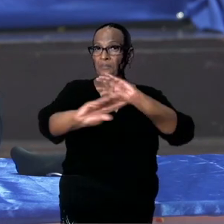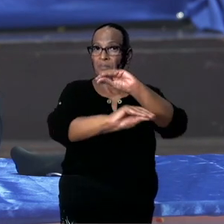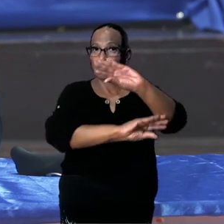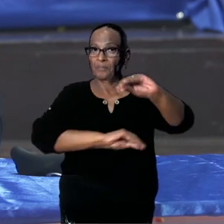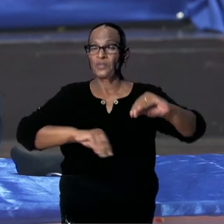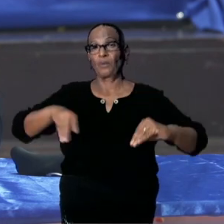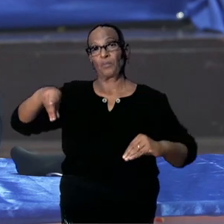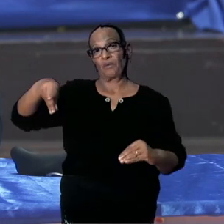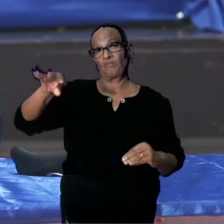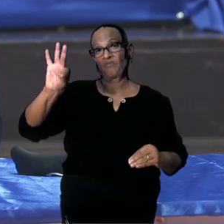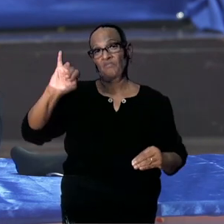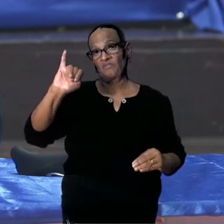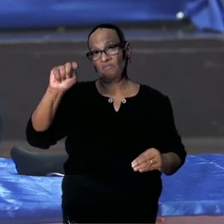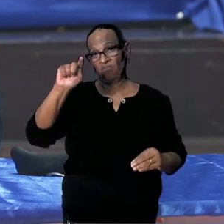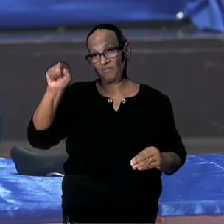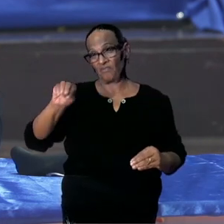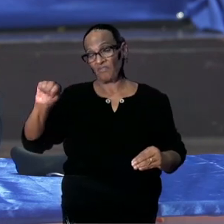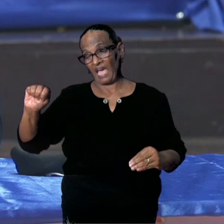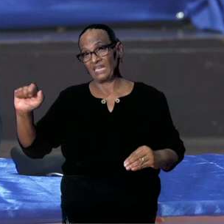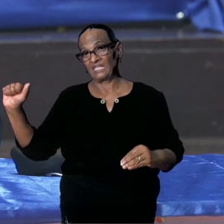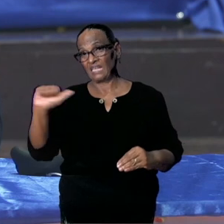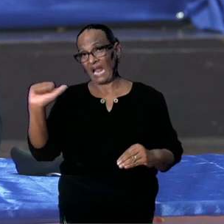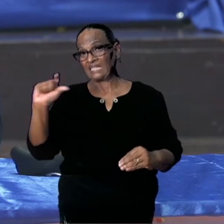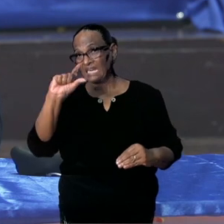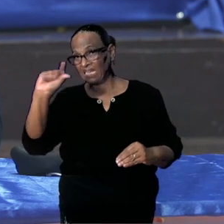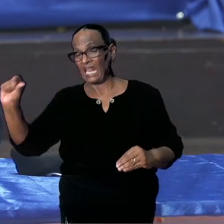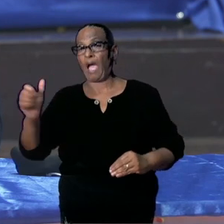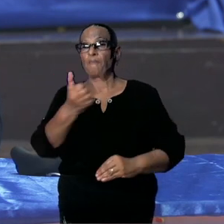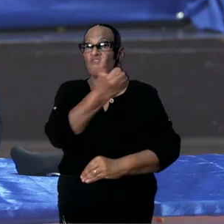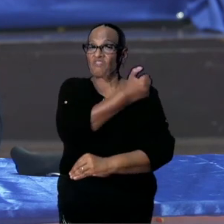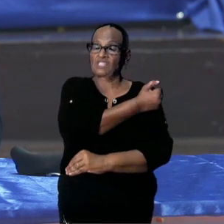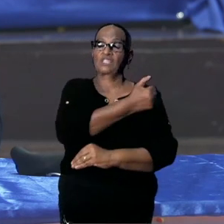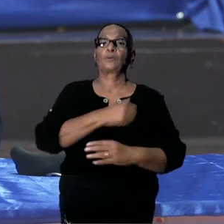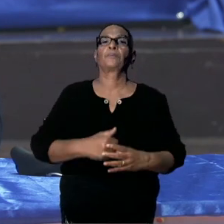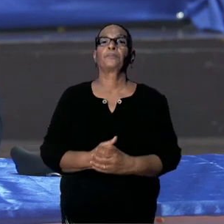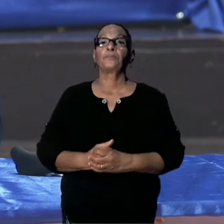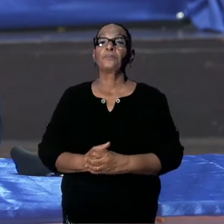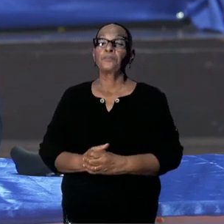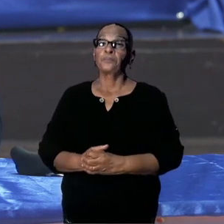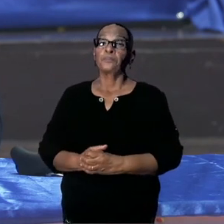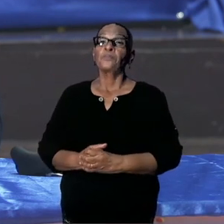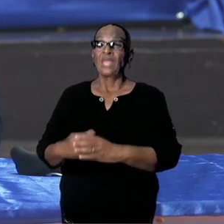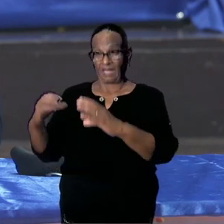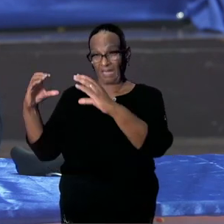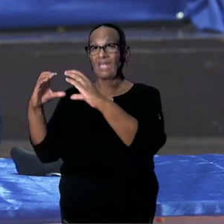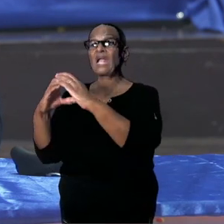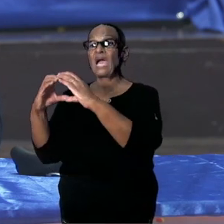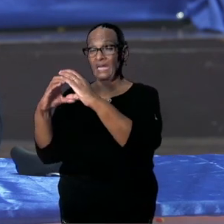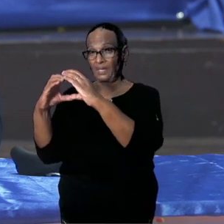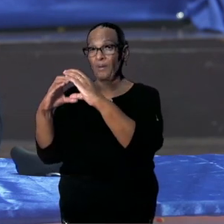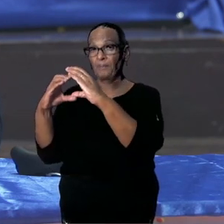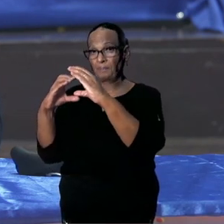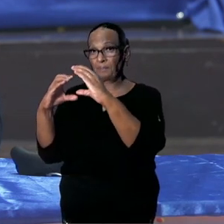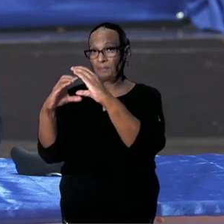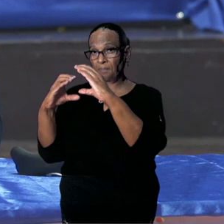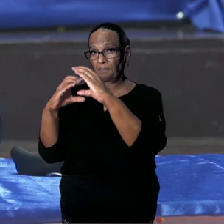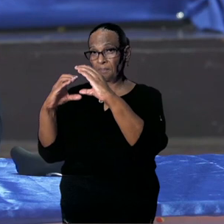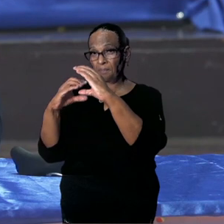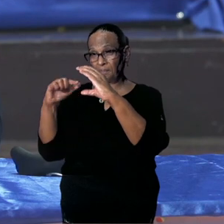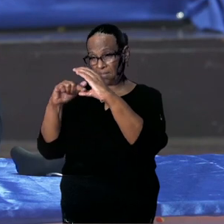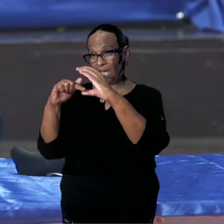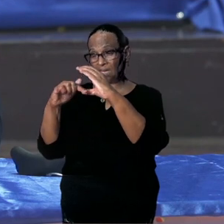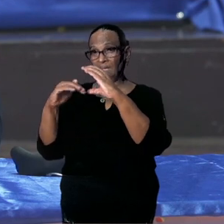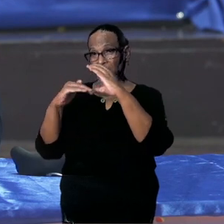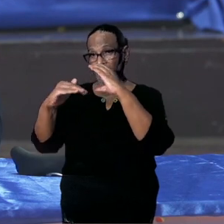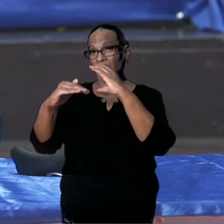op Pfizer terecht? Wij hebben vanuit de CARICOM begrepen. En CARICOM heeft dus naar alle lidlanden